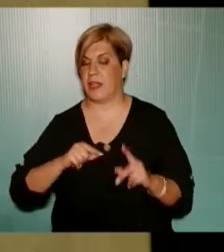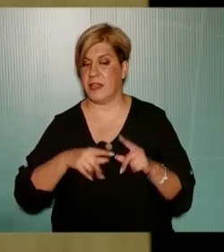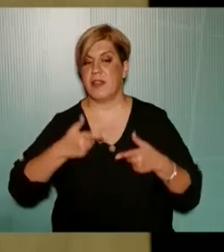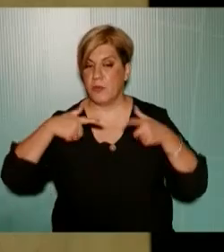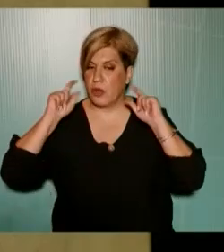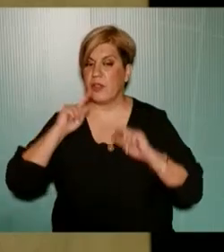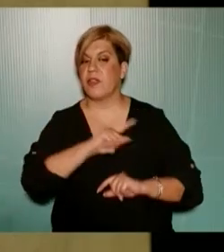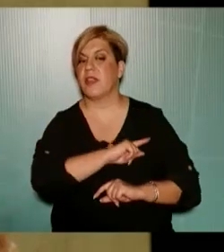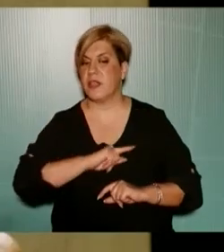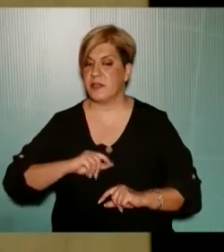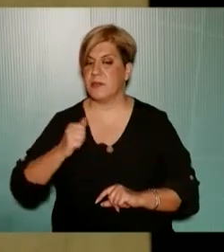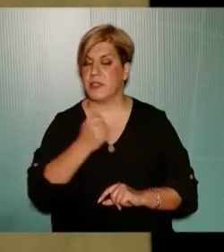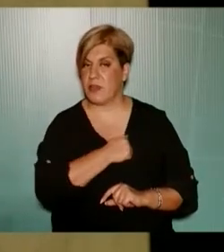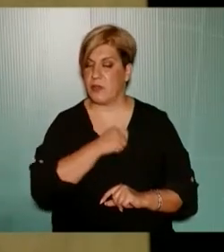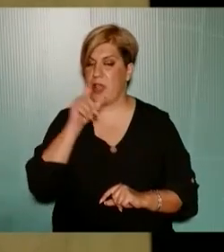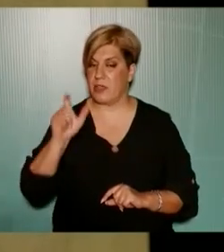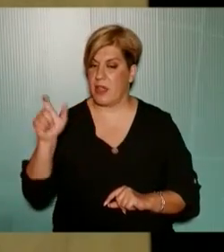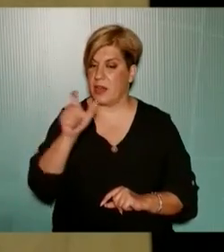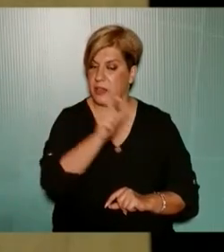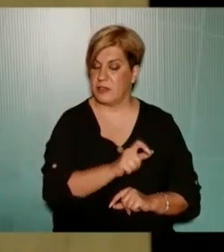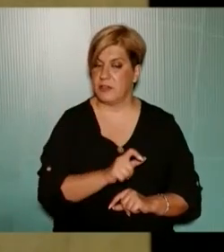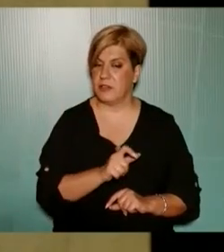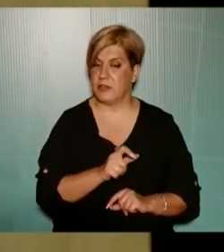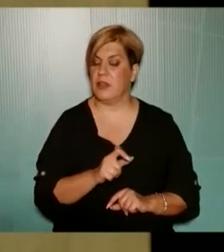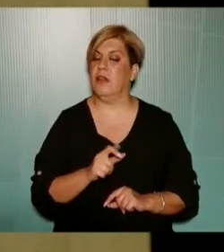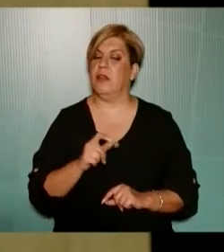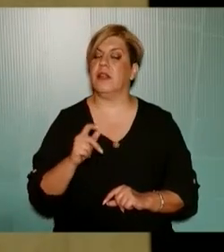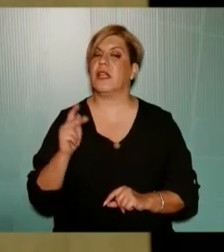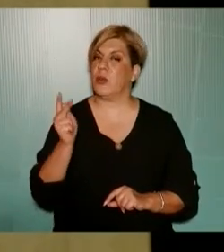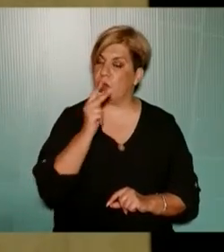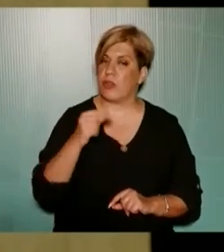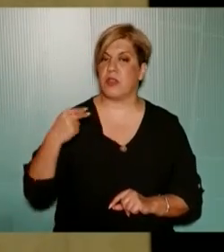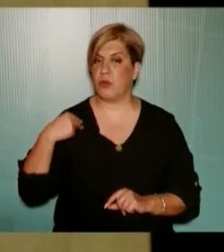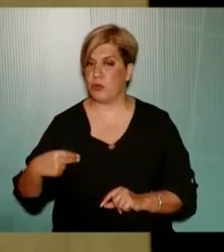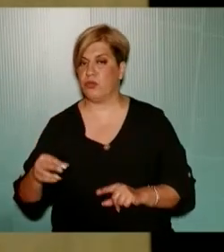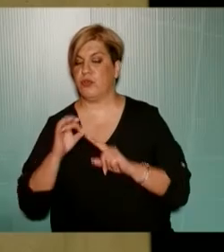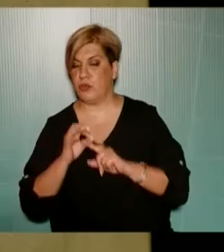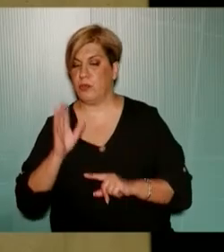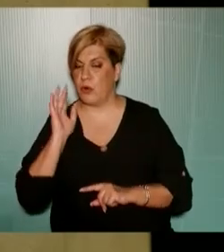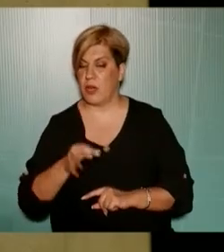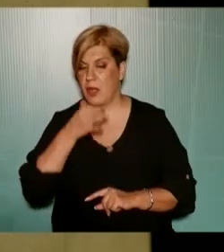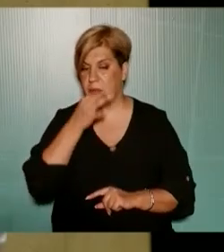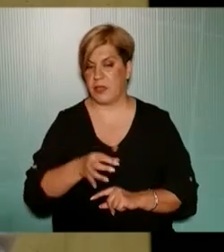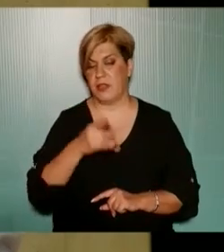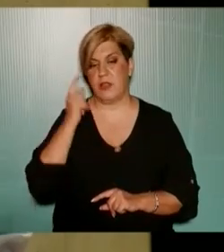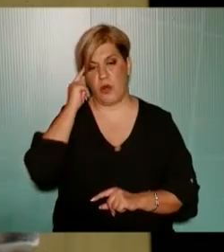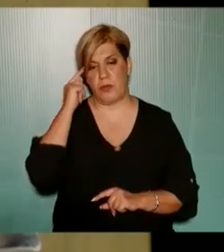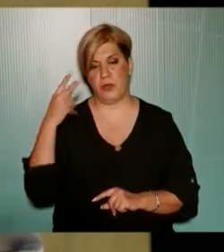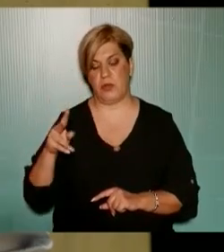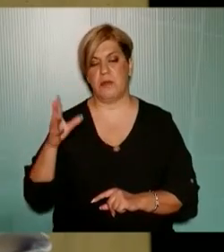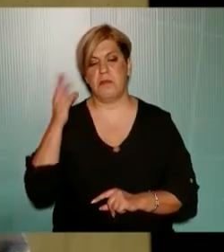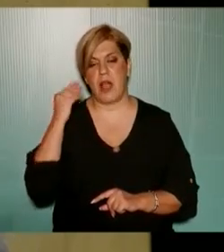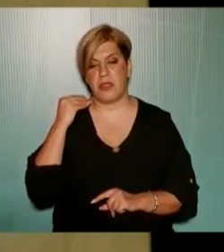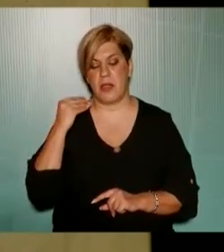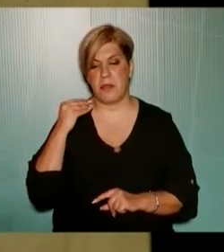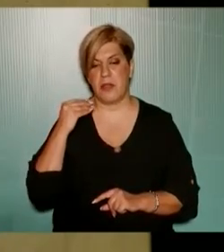δημοκρατική διοίκηση και ο κάθε ένας από τους Κοινοτικούς και Δημοτικούς Συμβούλους μπορεί να πει και να εκφράσει τη γνώμη του Μάθαμε